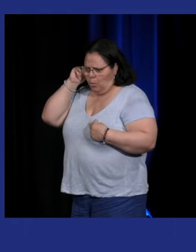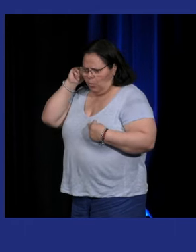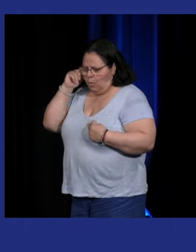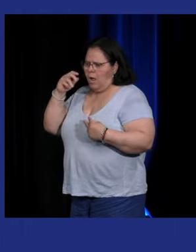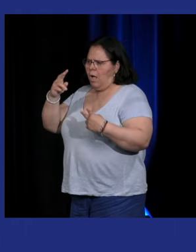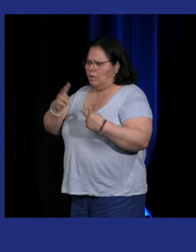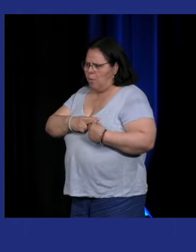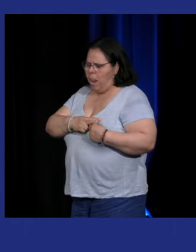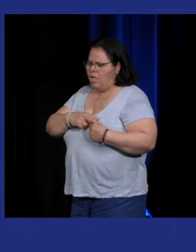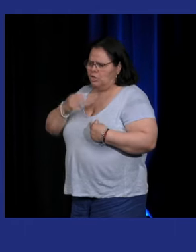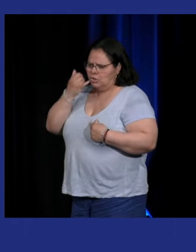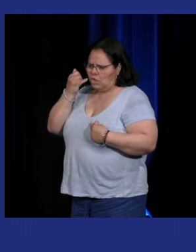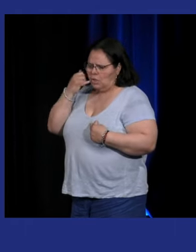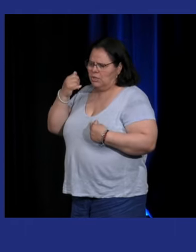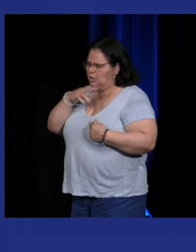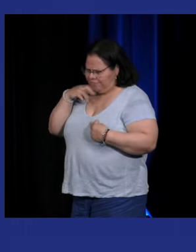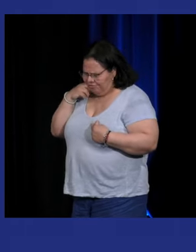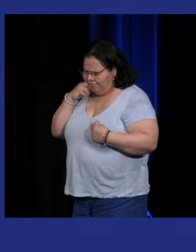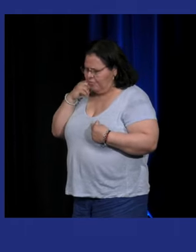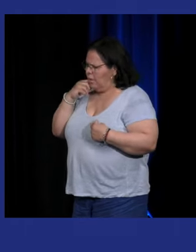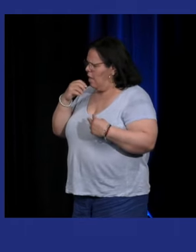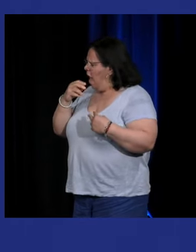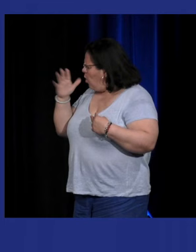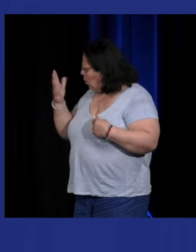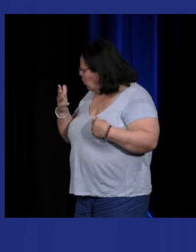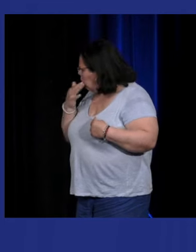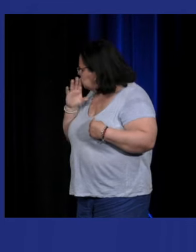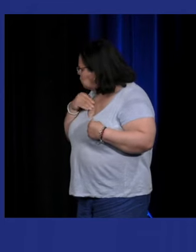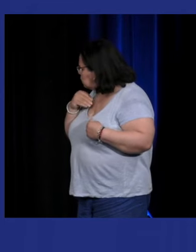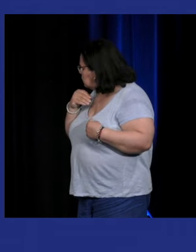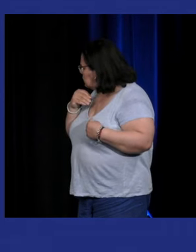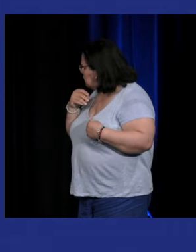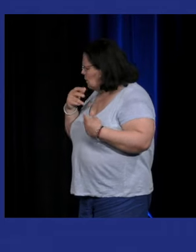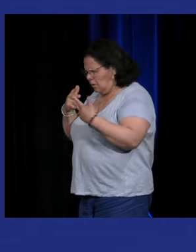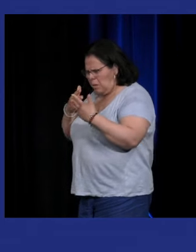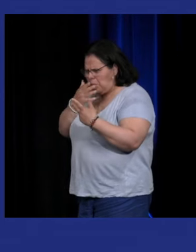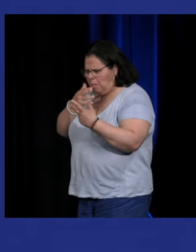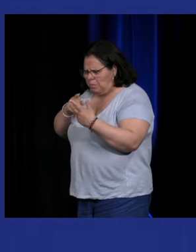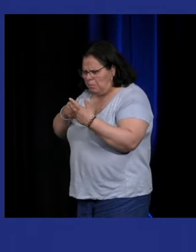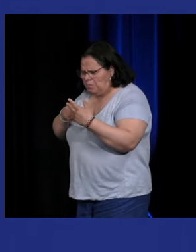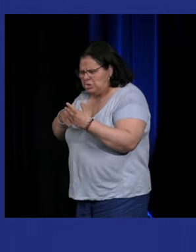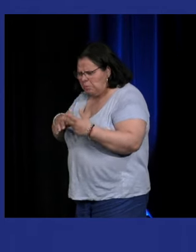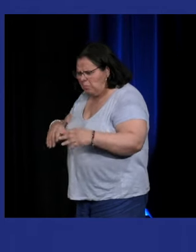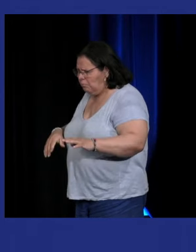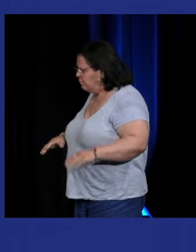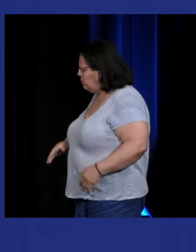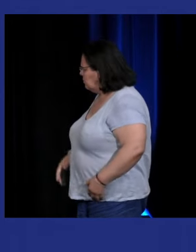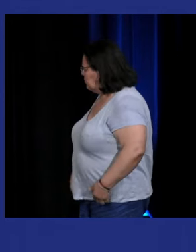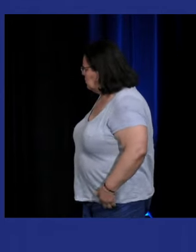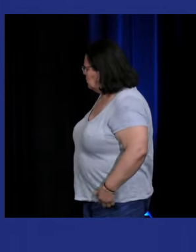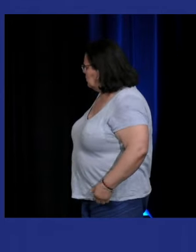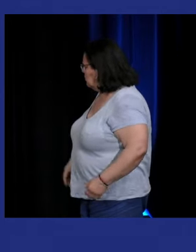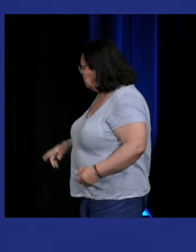l'étoile rose pour les homosexuels l'étoile jaune pour les juifs et il y avait quoi bon enfin ok